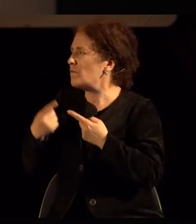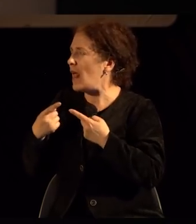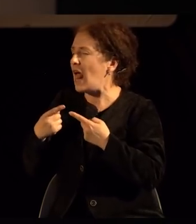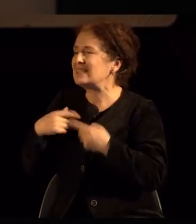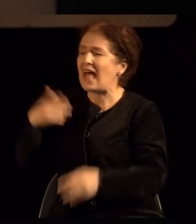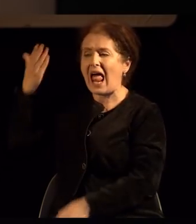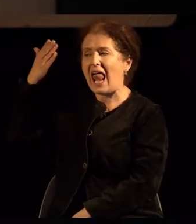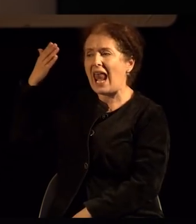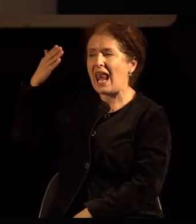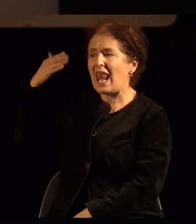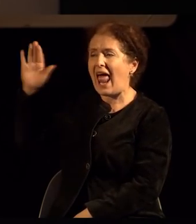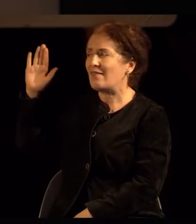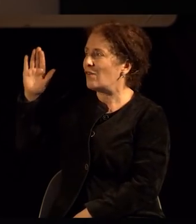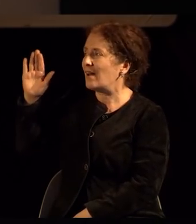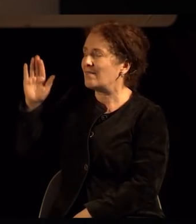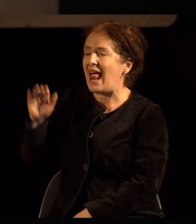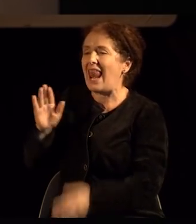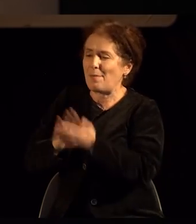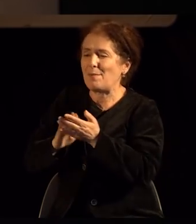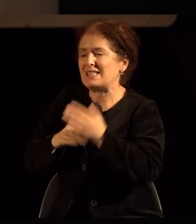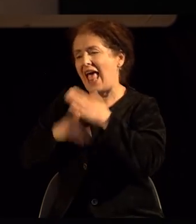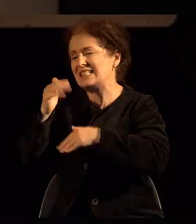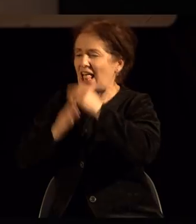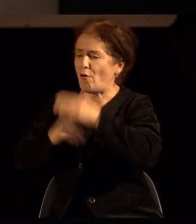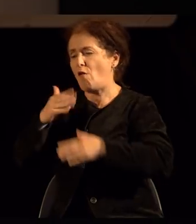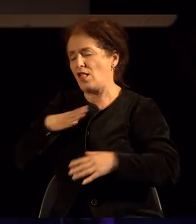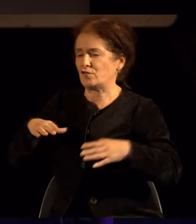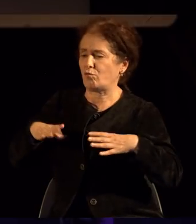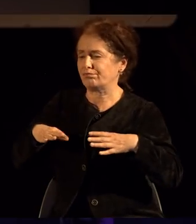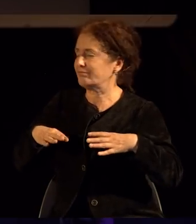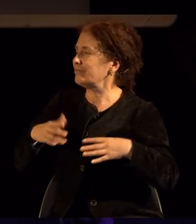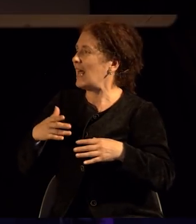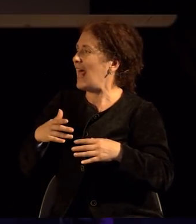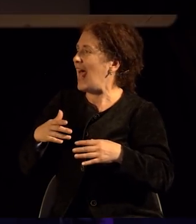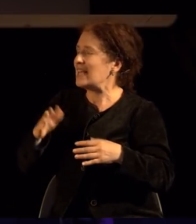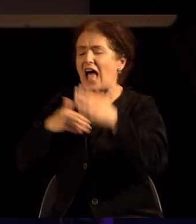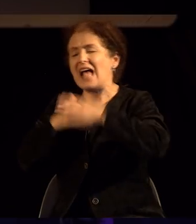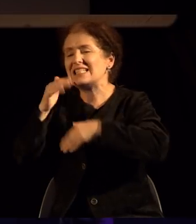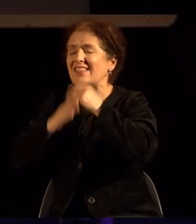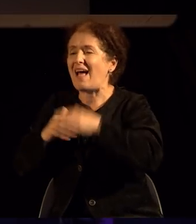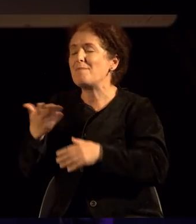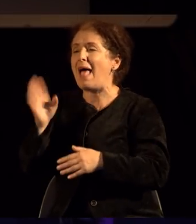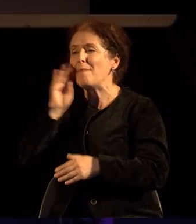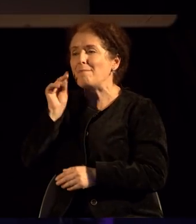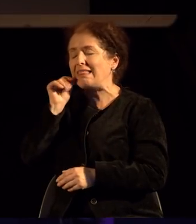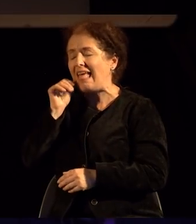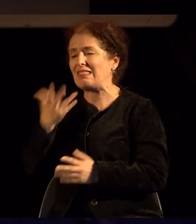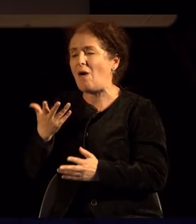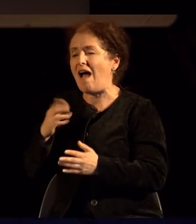надворешните саботери на задоволството. В сушност за патриархатот и сите негови